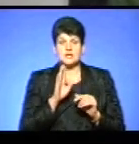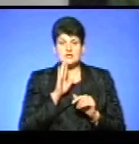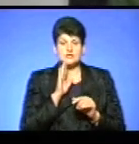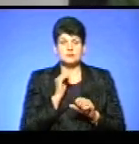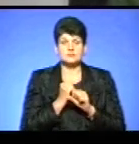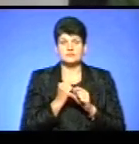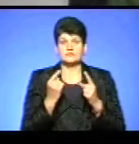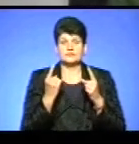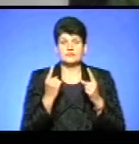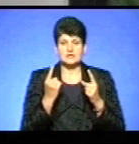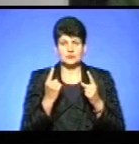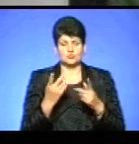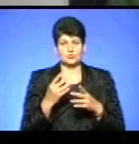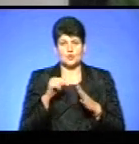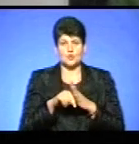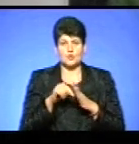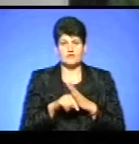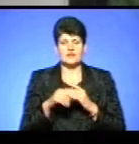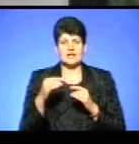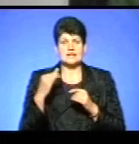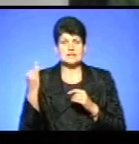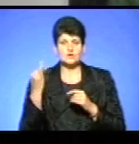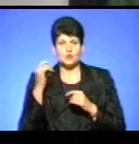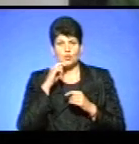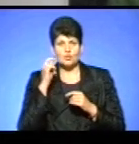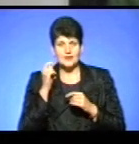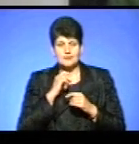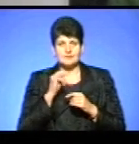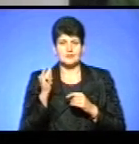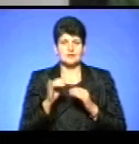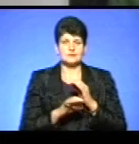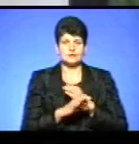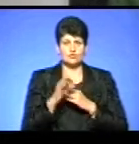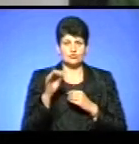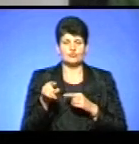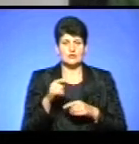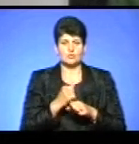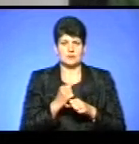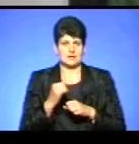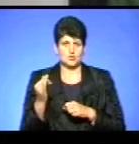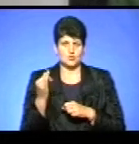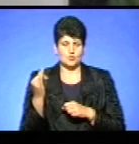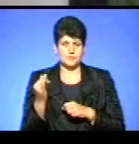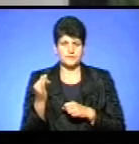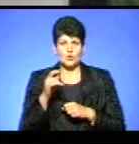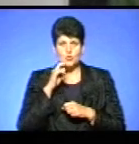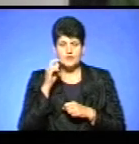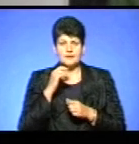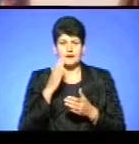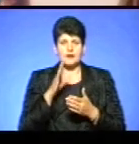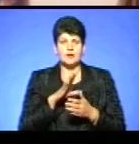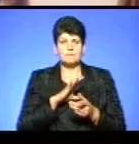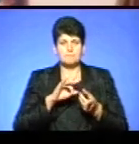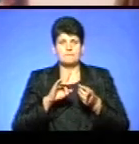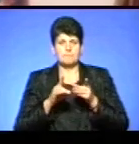перевершу, але взагалі в історії як в Україні, так і Сходу. Вихідка з України, по суті, творила історію. І українка, яка стала мусульманкою».